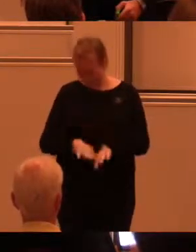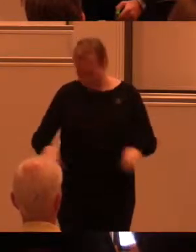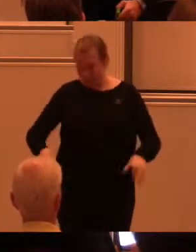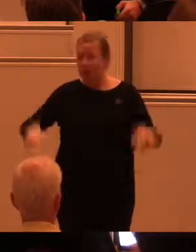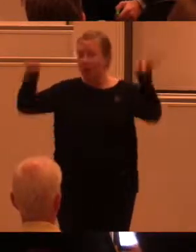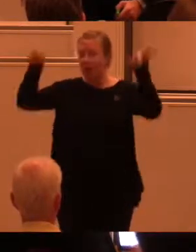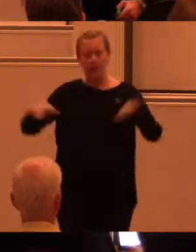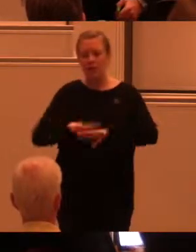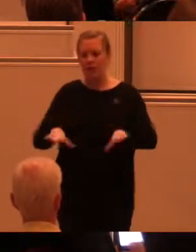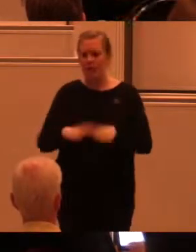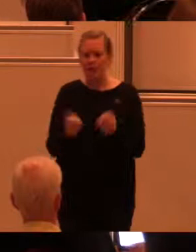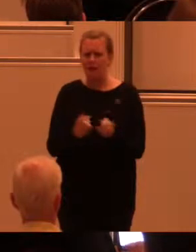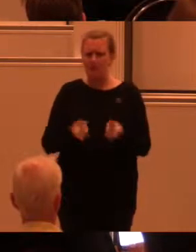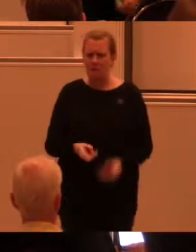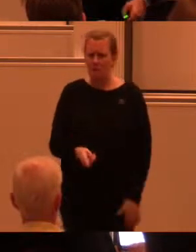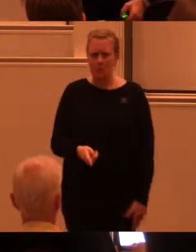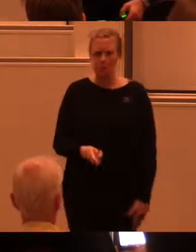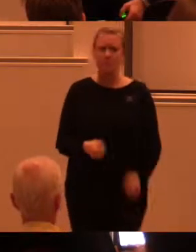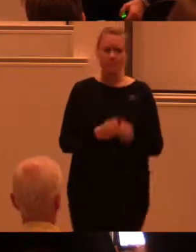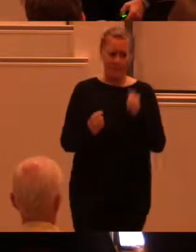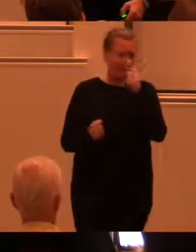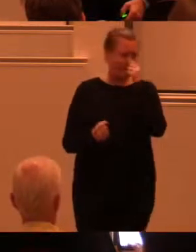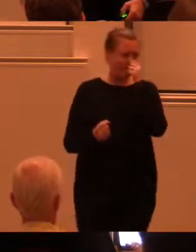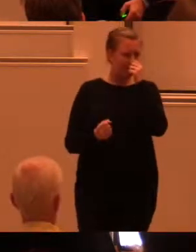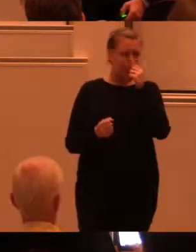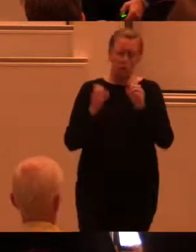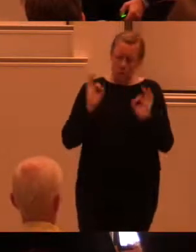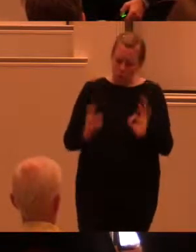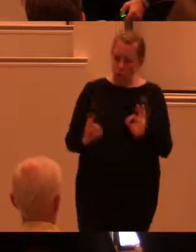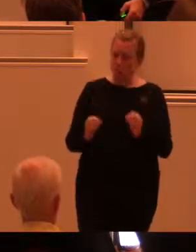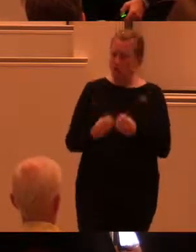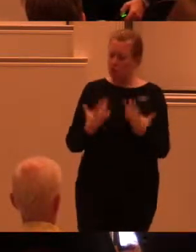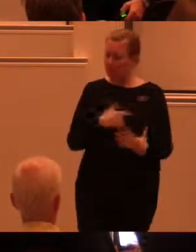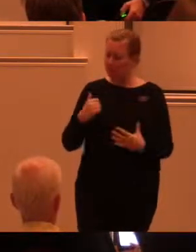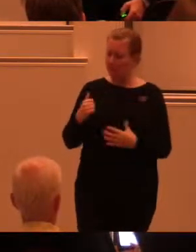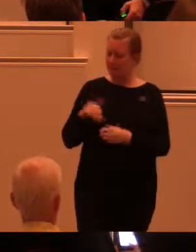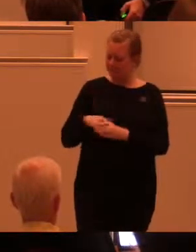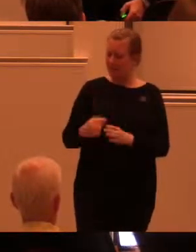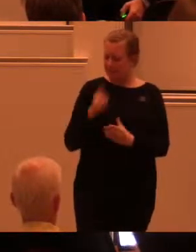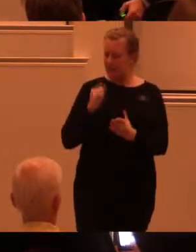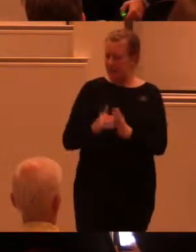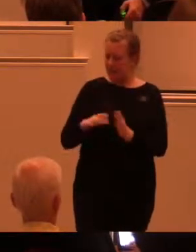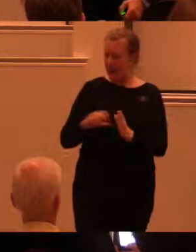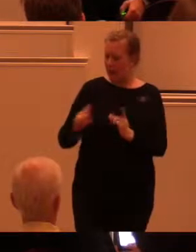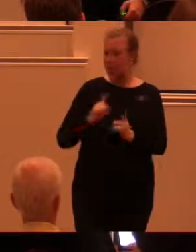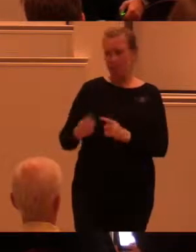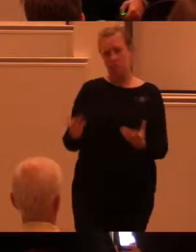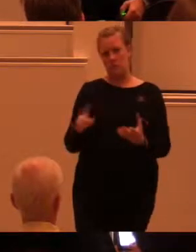Särskilt inte om man vill lägga till aspekten hur man gör människor delaktiga och hur vi jobbar inkluderande i alla våra processer.